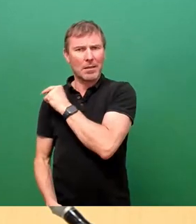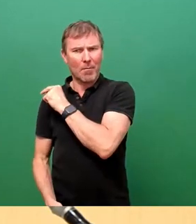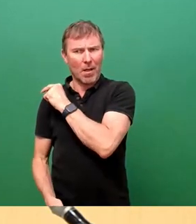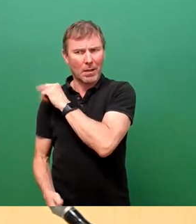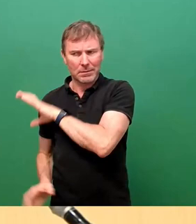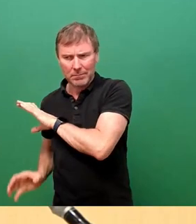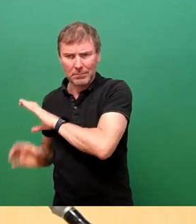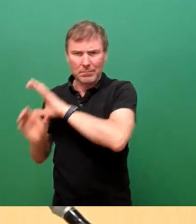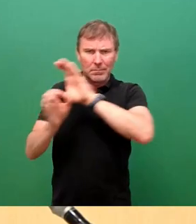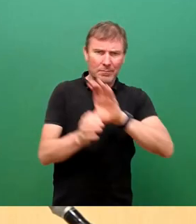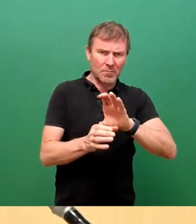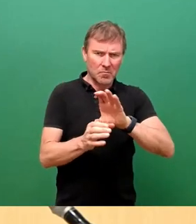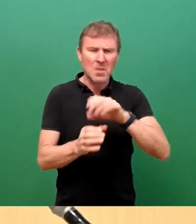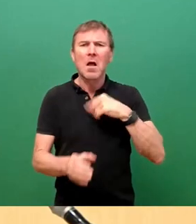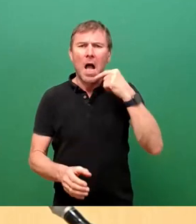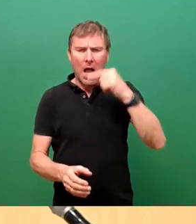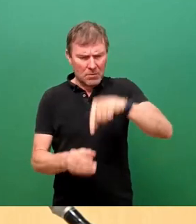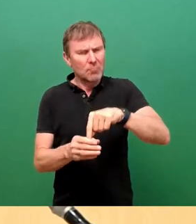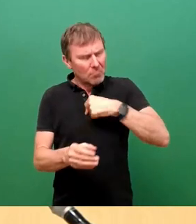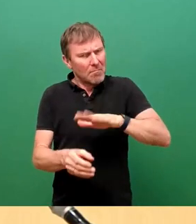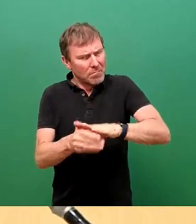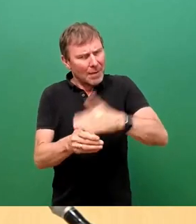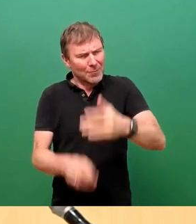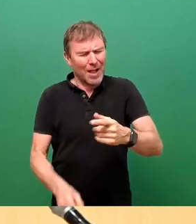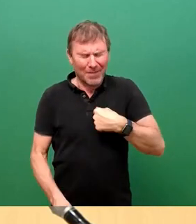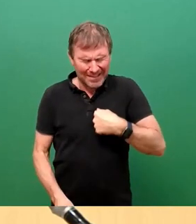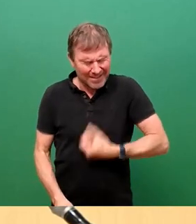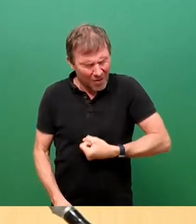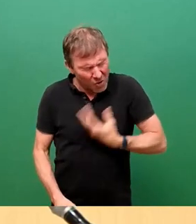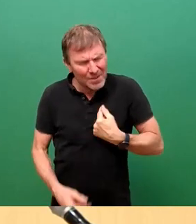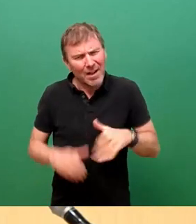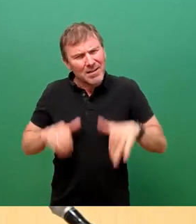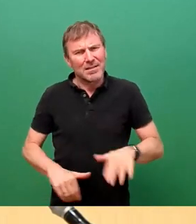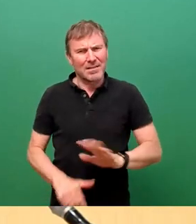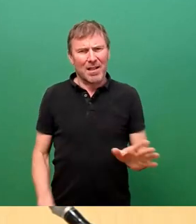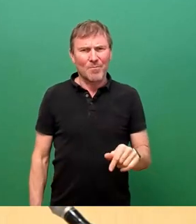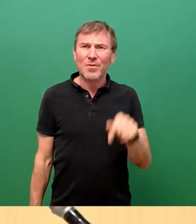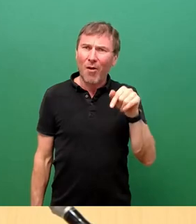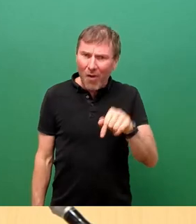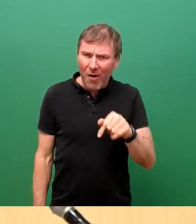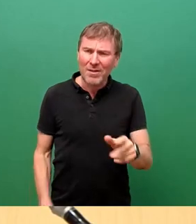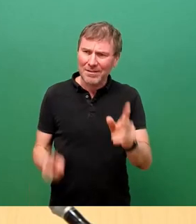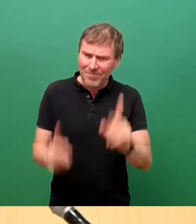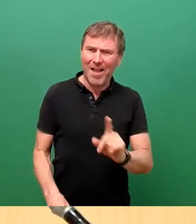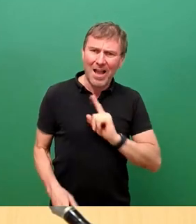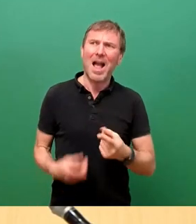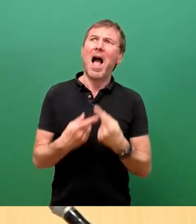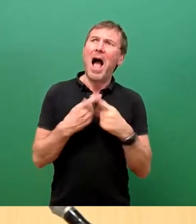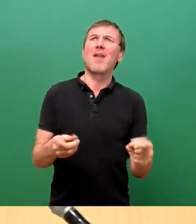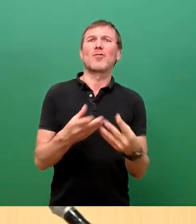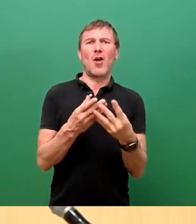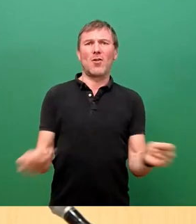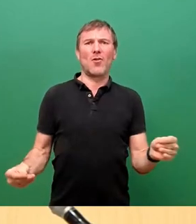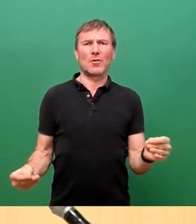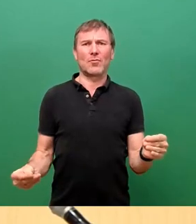stur bei meiner Position zu bleiben, obwohl ich der festen Überzeugung bin, dass es heute eine andere Lösung für die Königsbrücker Straße braucht.